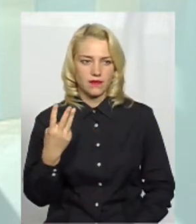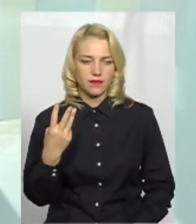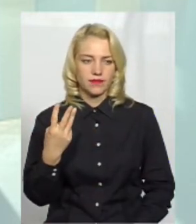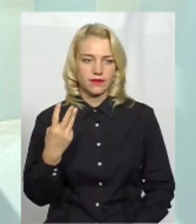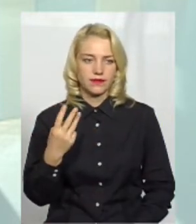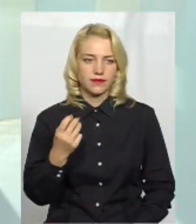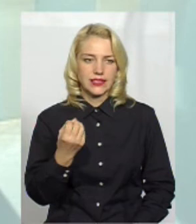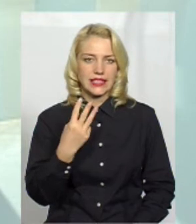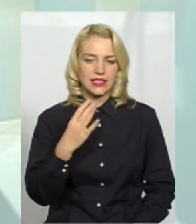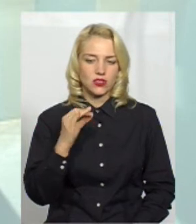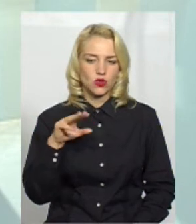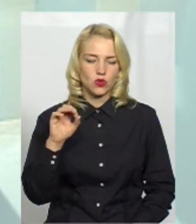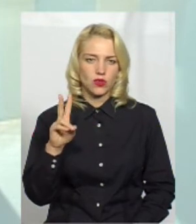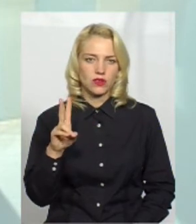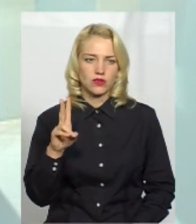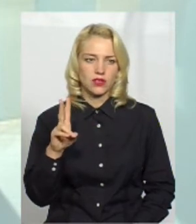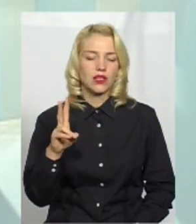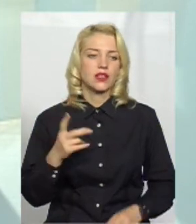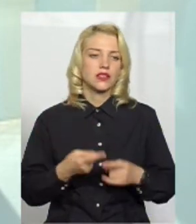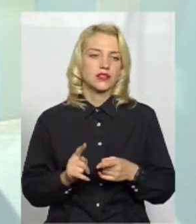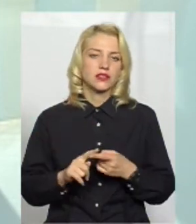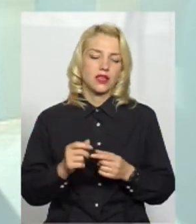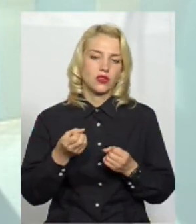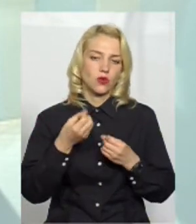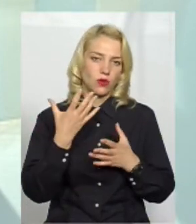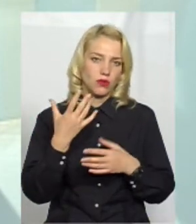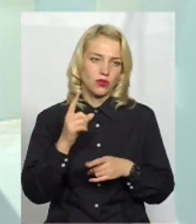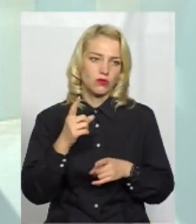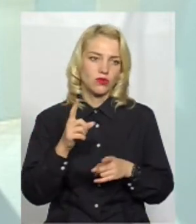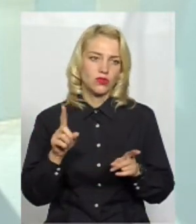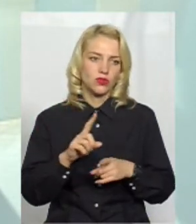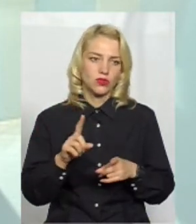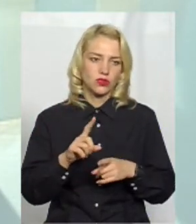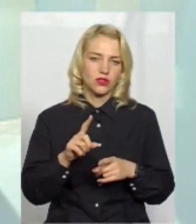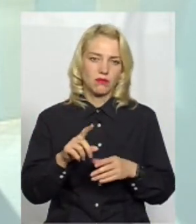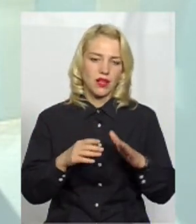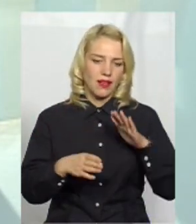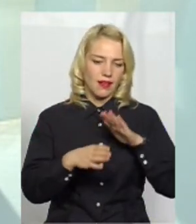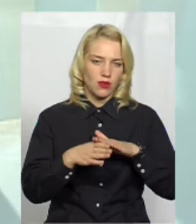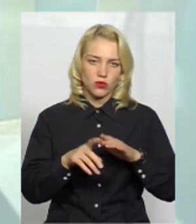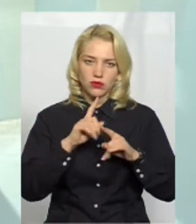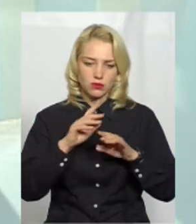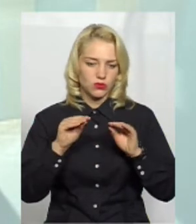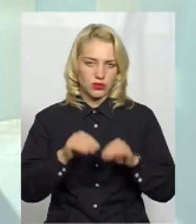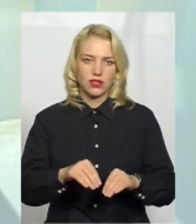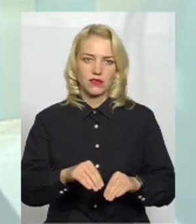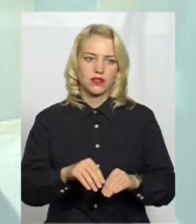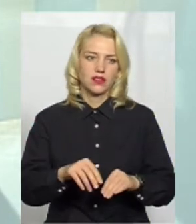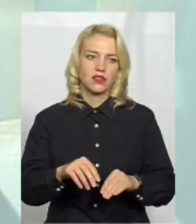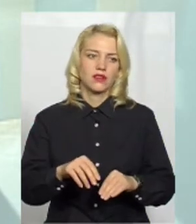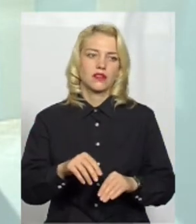вірніше, там 13 соток. Але це теж дуже добре, тому що вже ні кіоск там не поставлять, нічого. І з часом буде